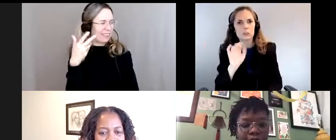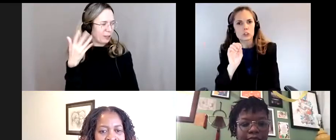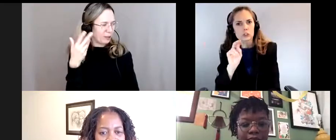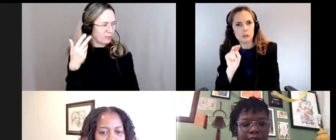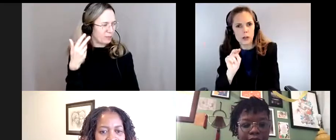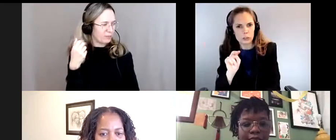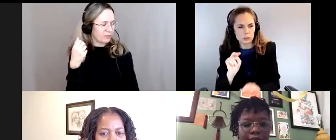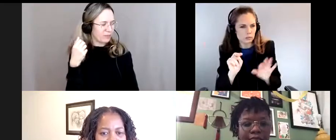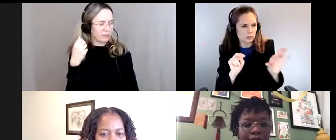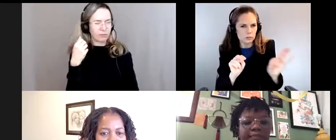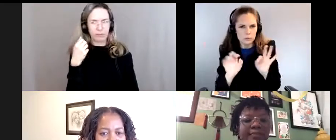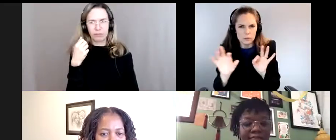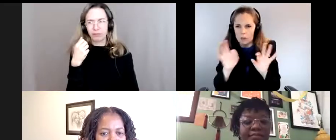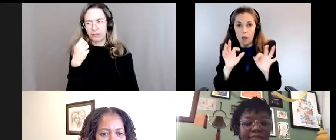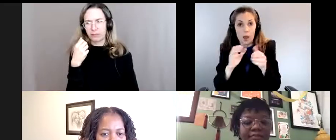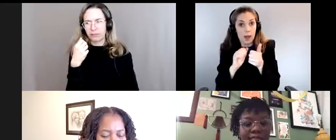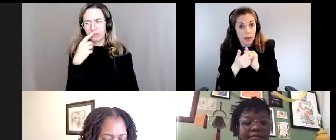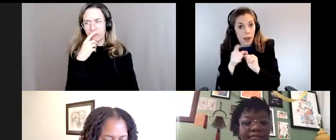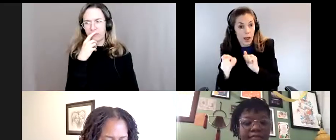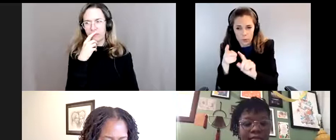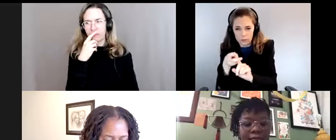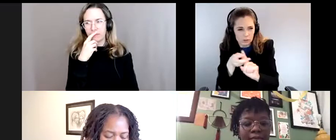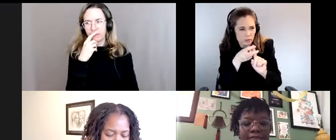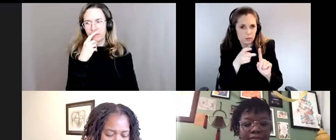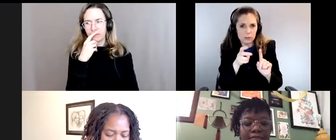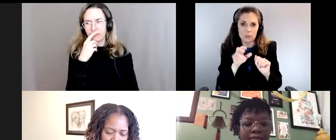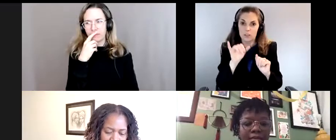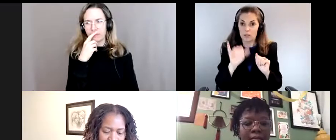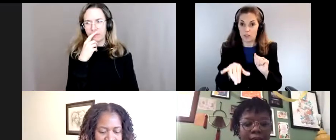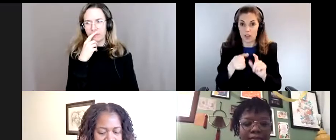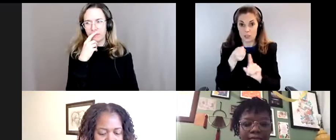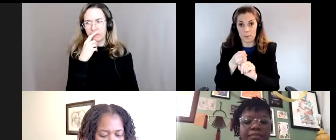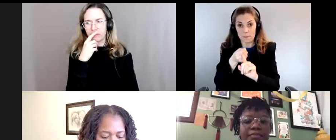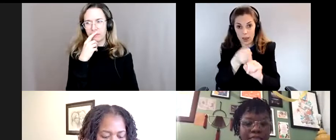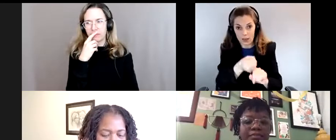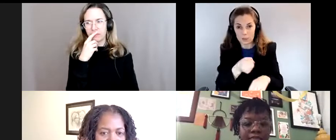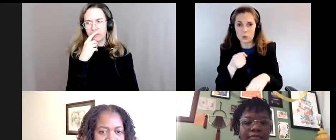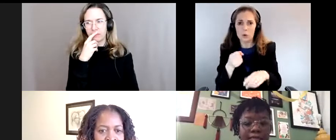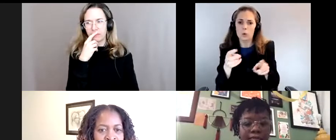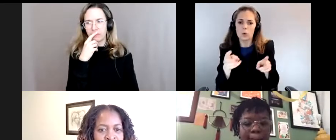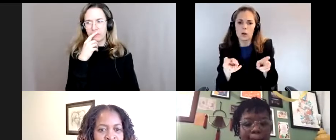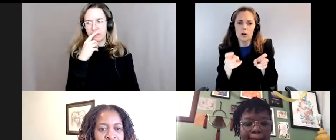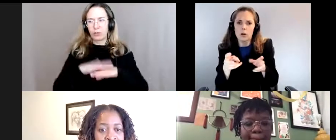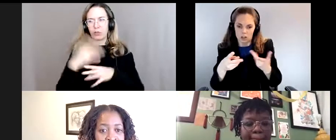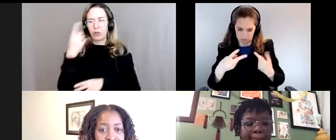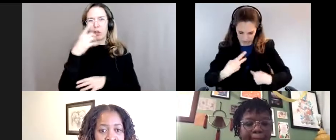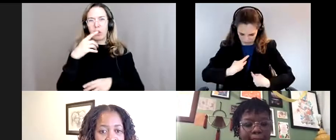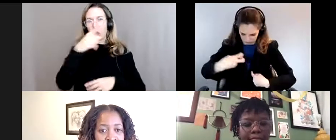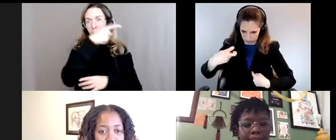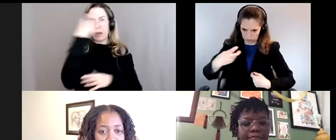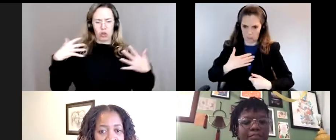l'extractivisme, de'extraction des traumas des